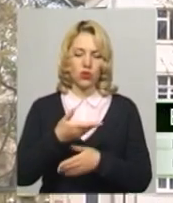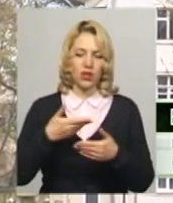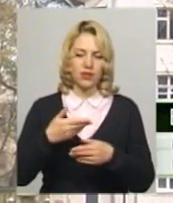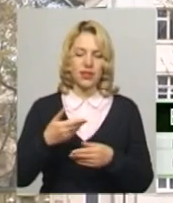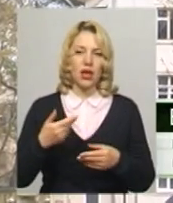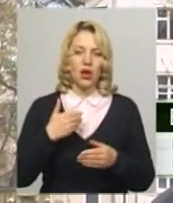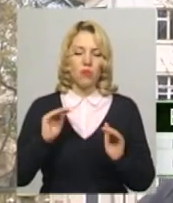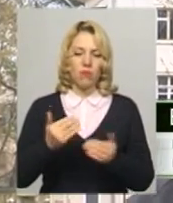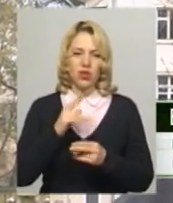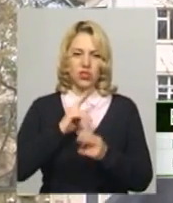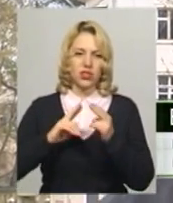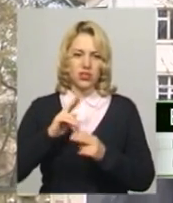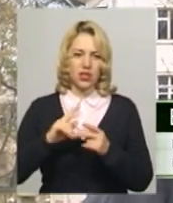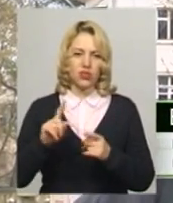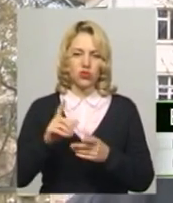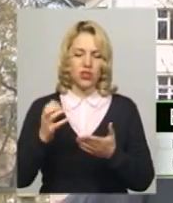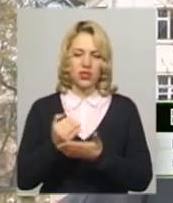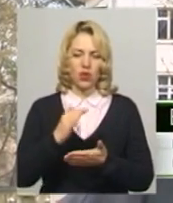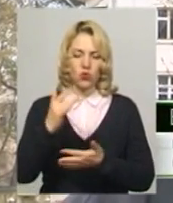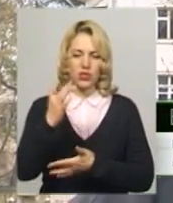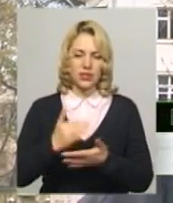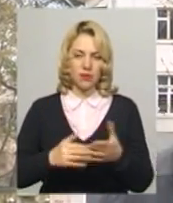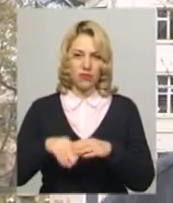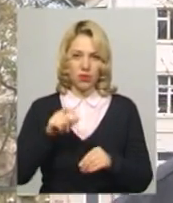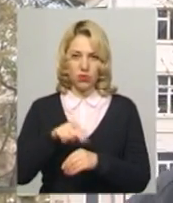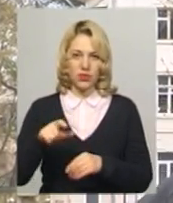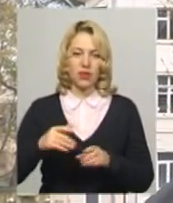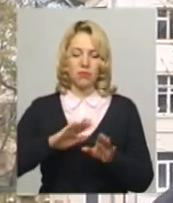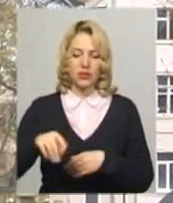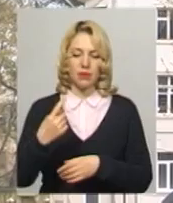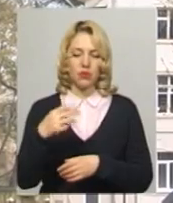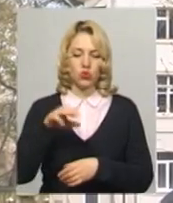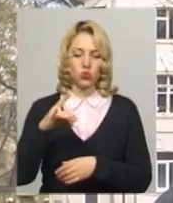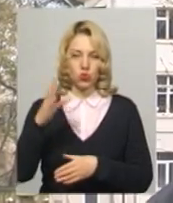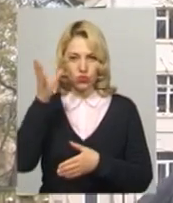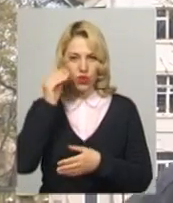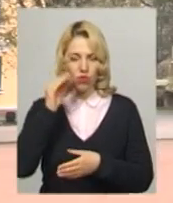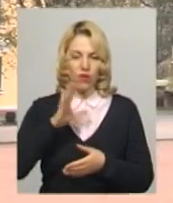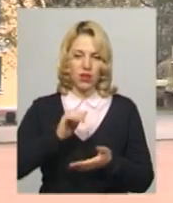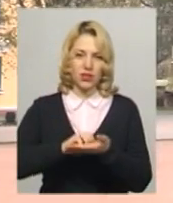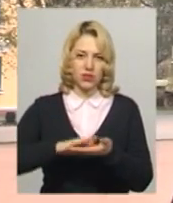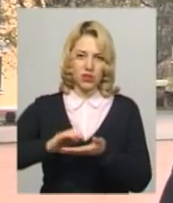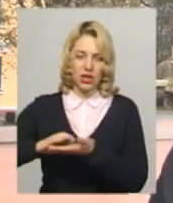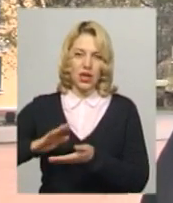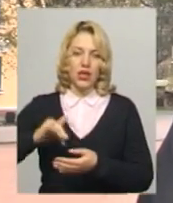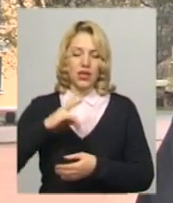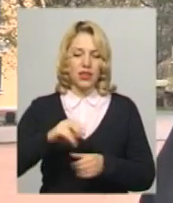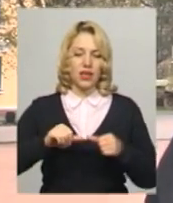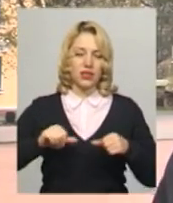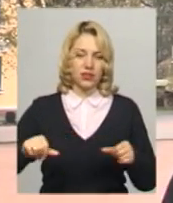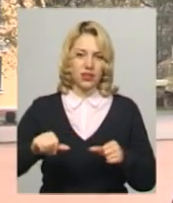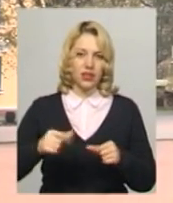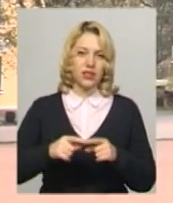щодо незнаходження осіб у списках виборців. Тобто, справді, виборці після першого туру це врахували, вони зверталися. На дільницях нам члени комісії